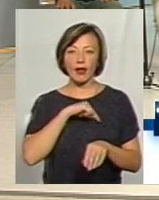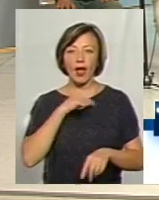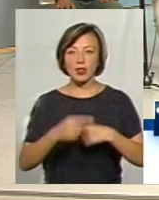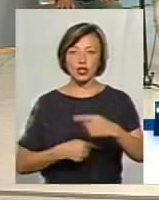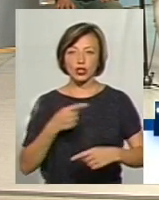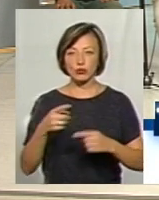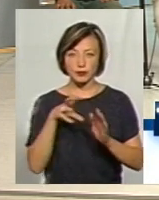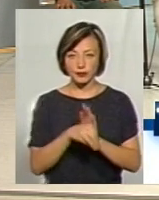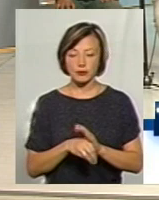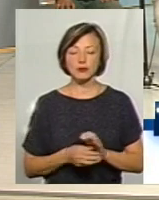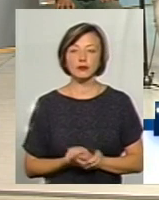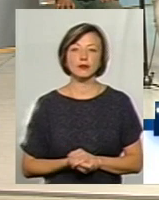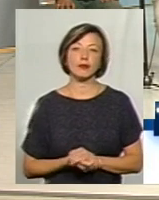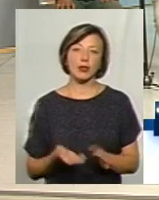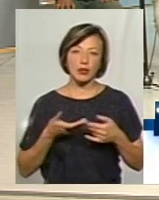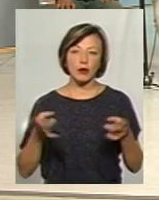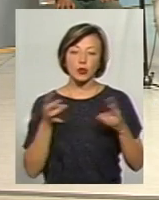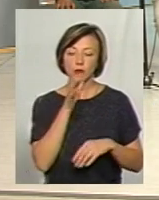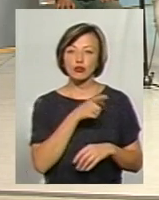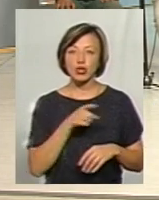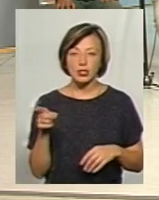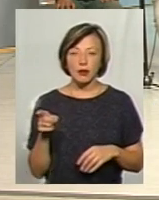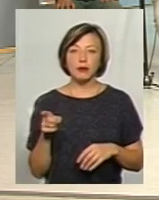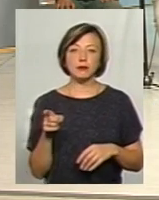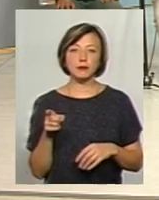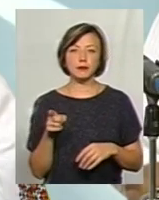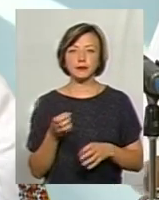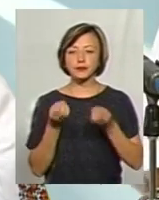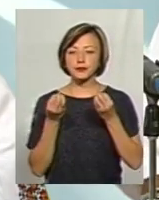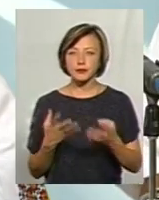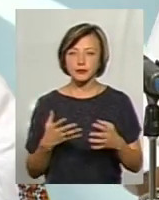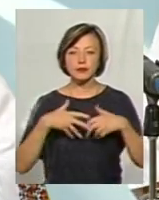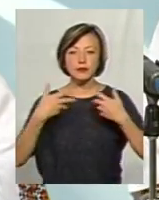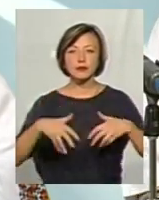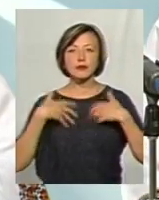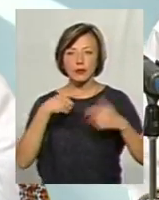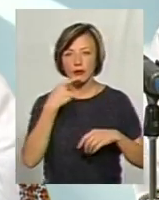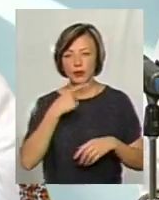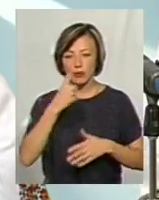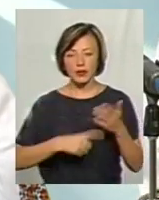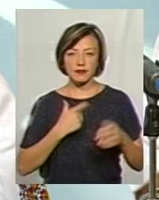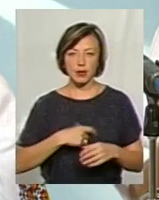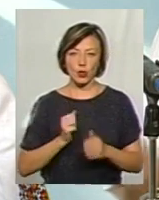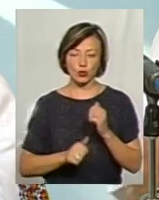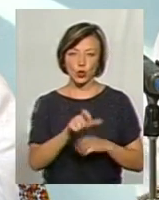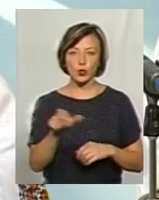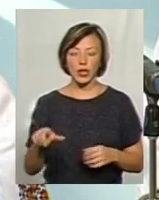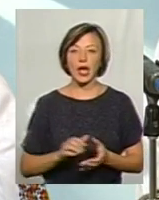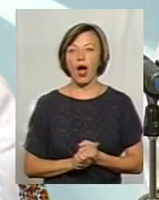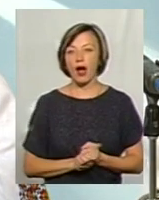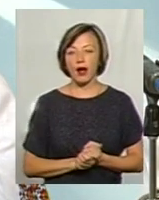заклалися речі і нам потрібен час для того, щоб просто розговоритися і повірити в себе кожній людині.